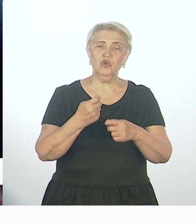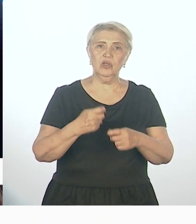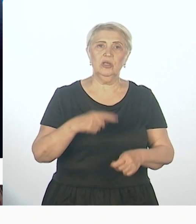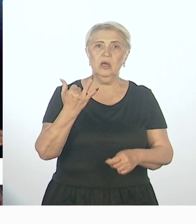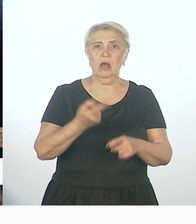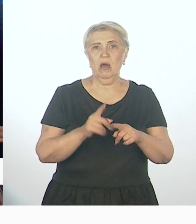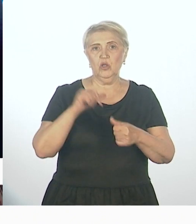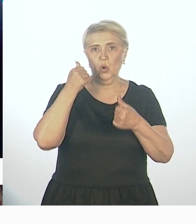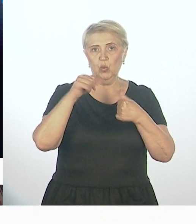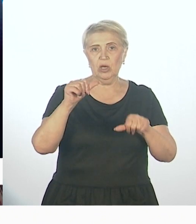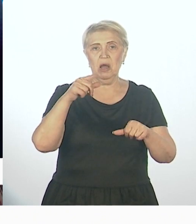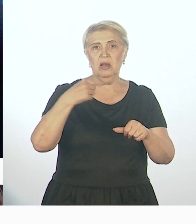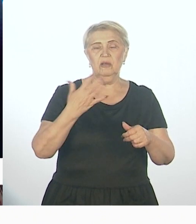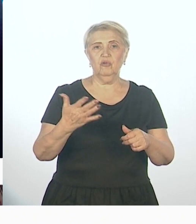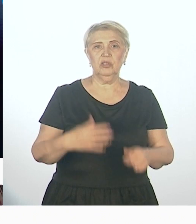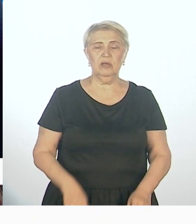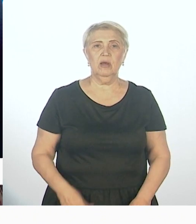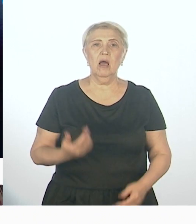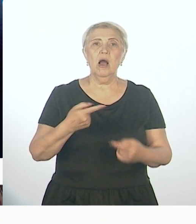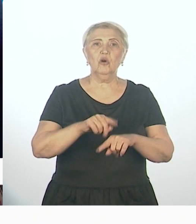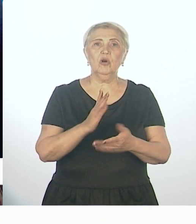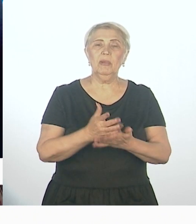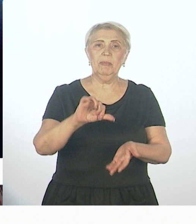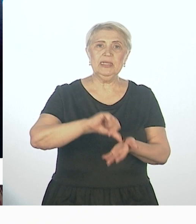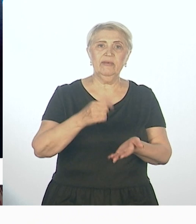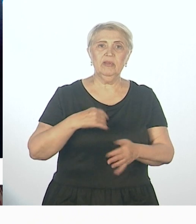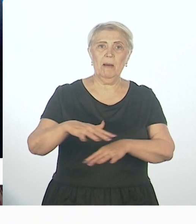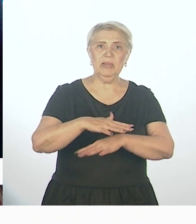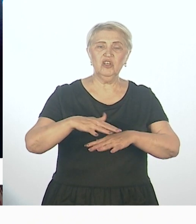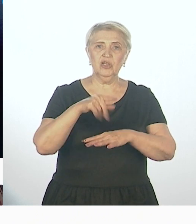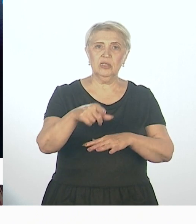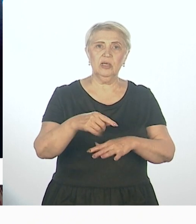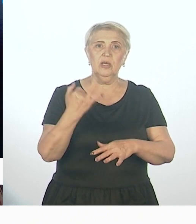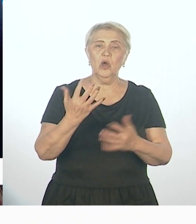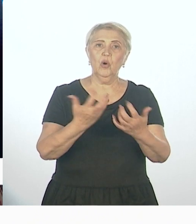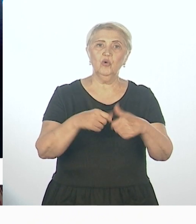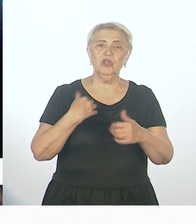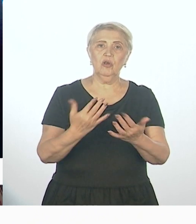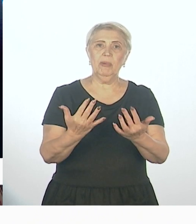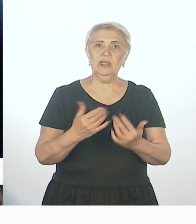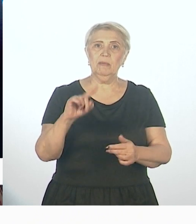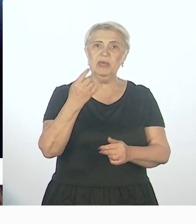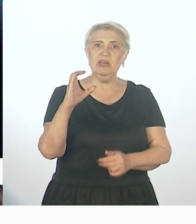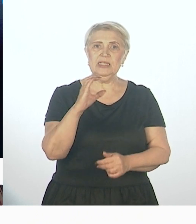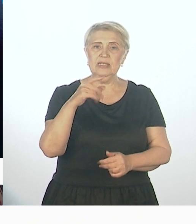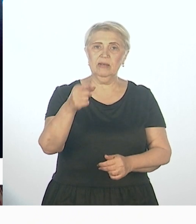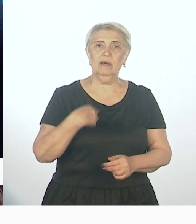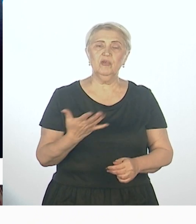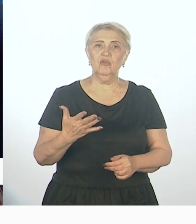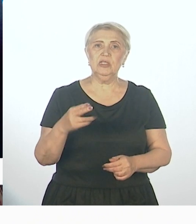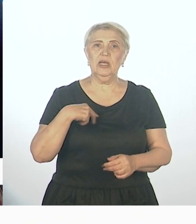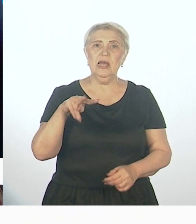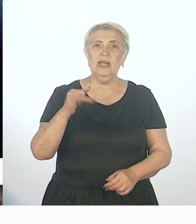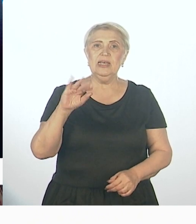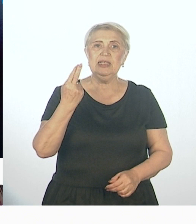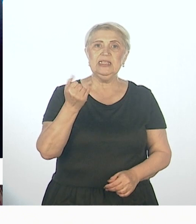был уникальный опыт, который представлен на площадке. И, учитывая потребность, с 1 сентября в лицее «Звездном» мы